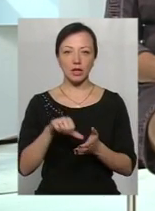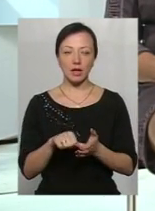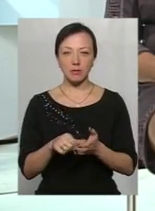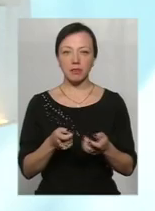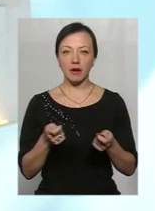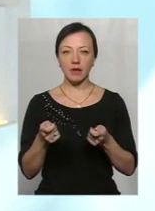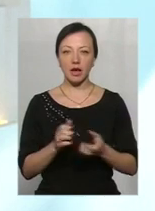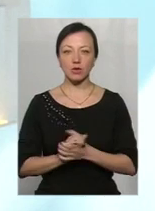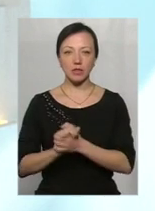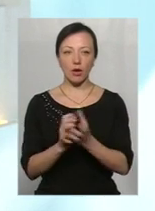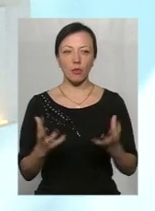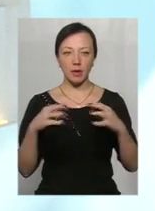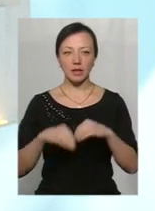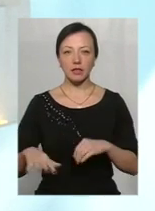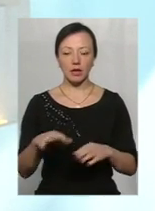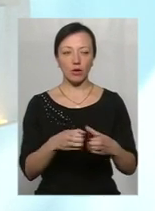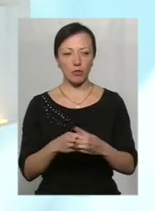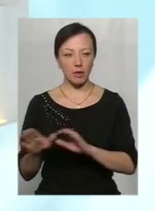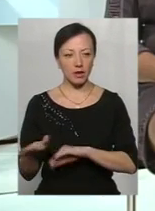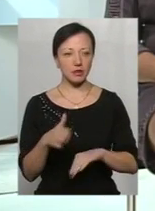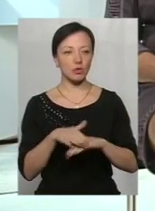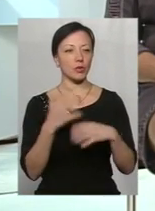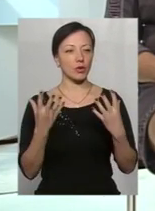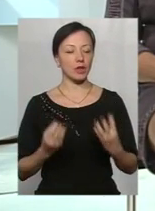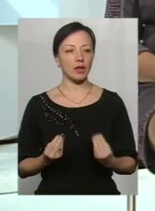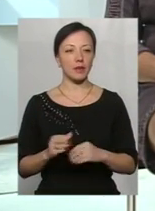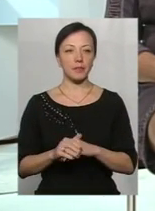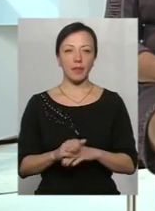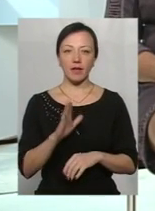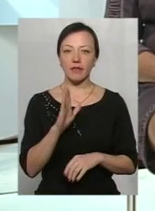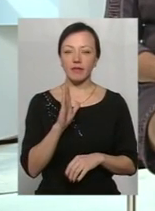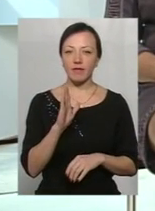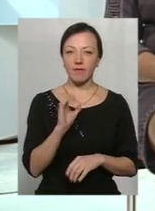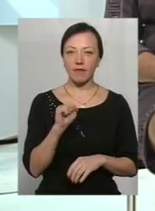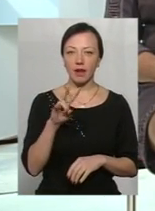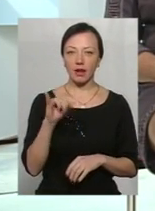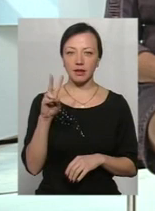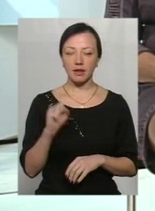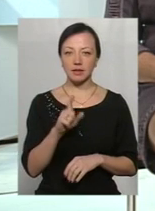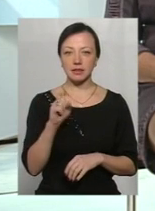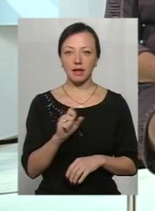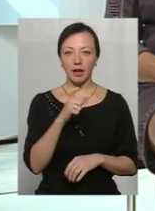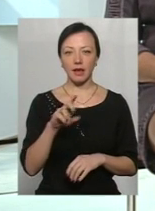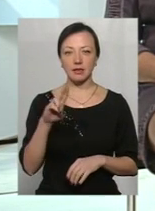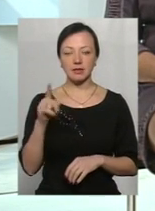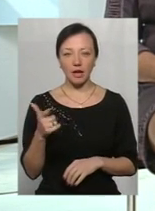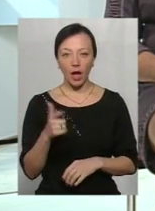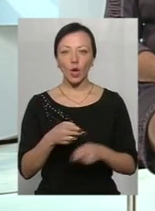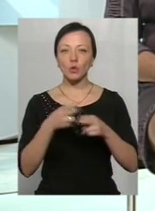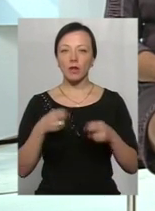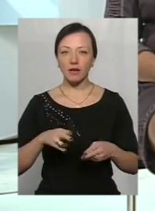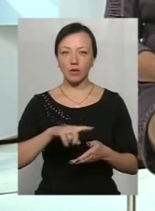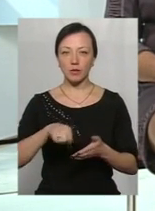територіальних громад. Доброго дня. Доброго дня. Так, пані Валіна Заяць, міський голова Донавецької міської об'єднаної